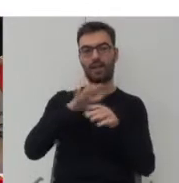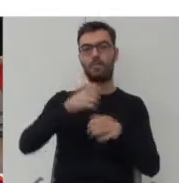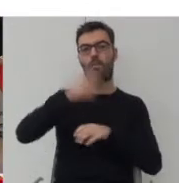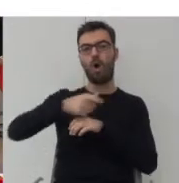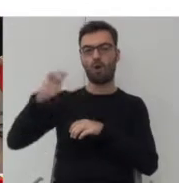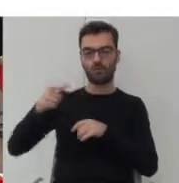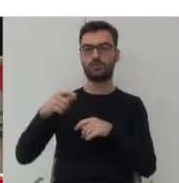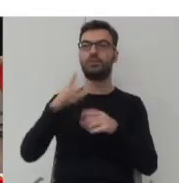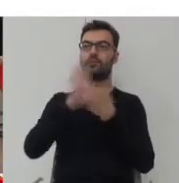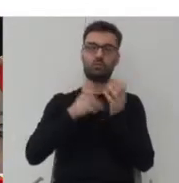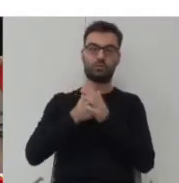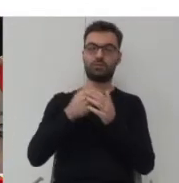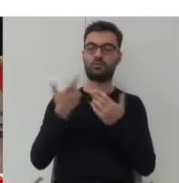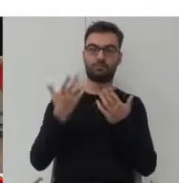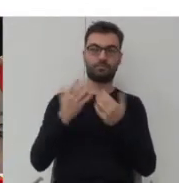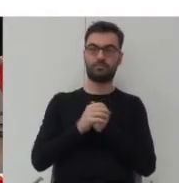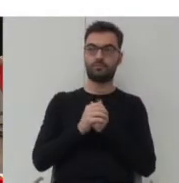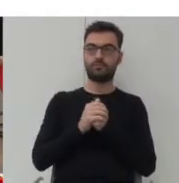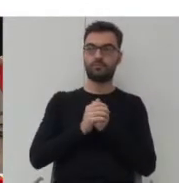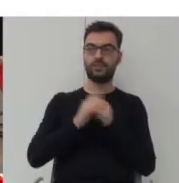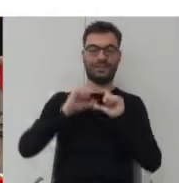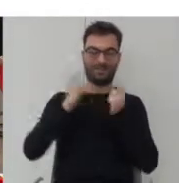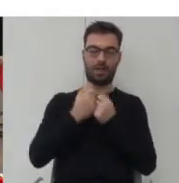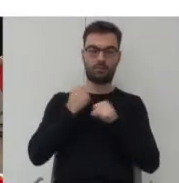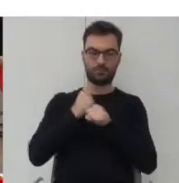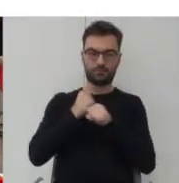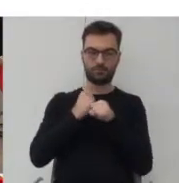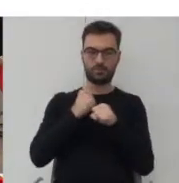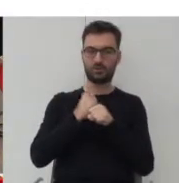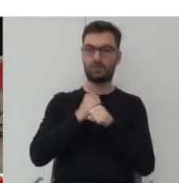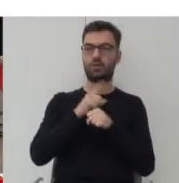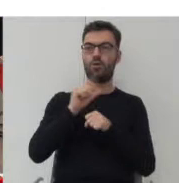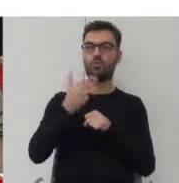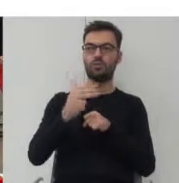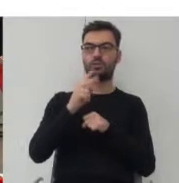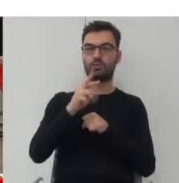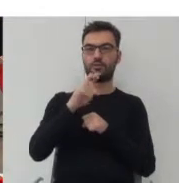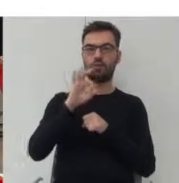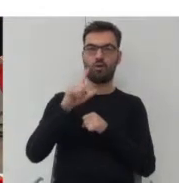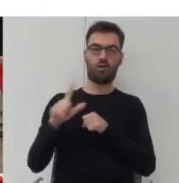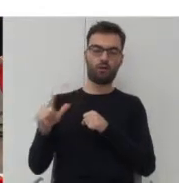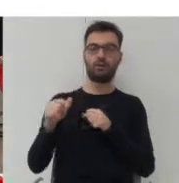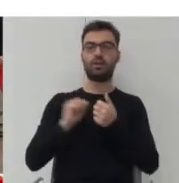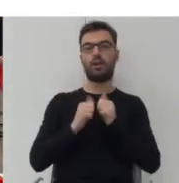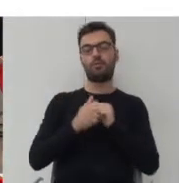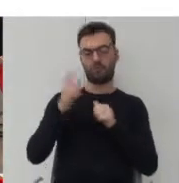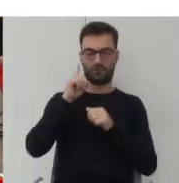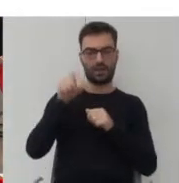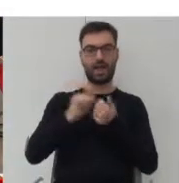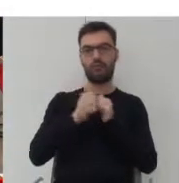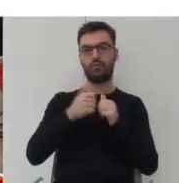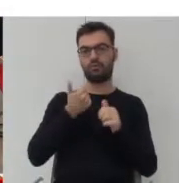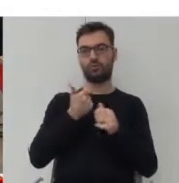może być działalność, w ogóle cała działalność projektowa Lucjena Krola albo słynne mieszkanie,